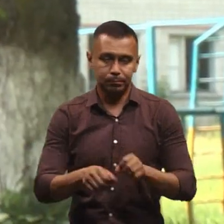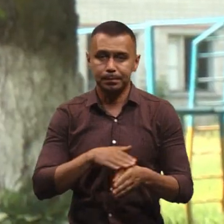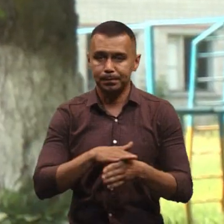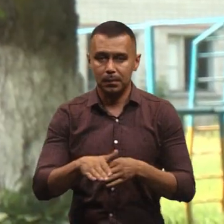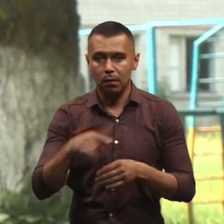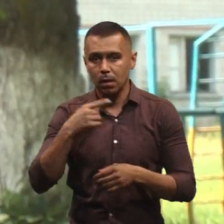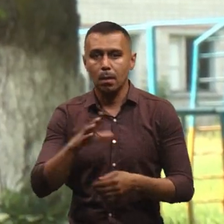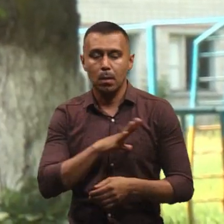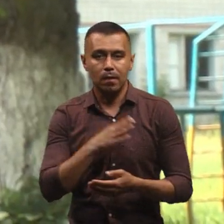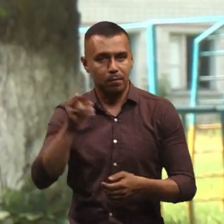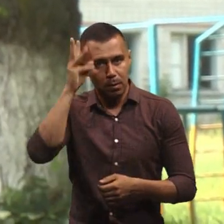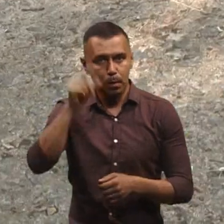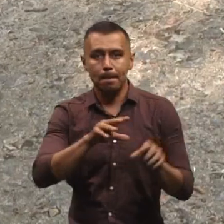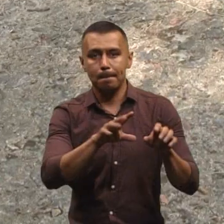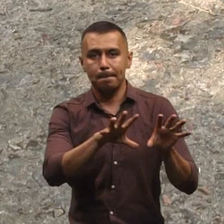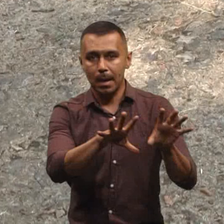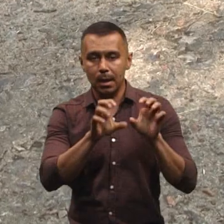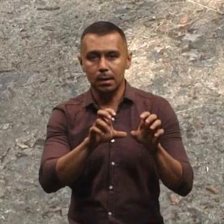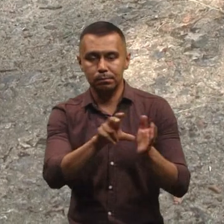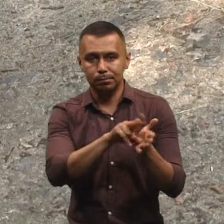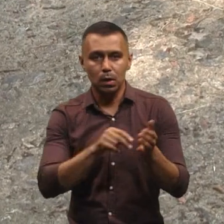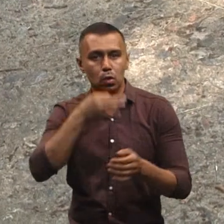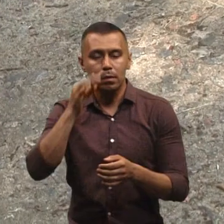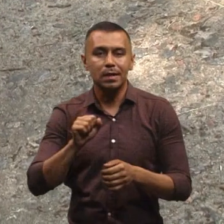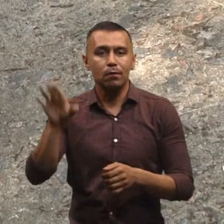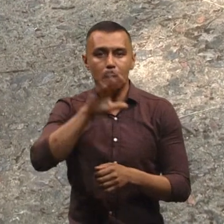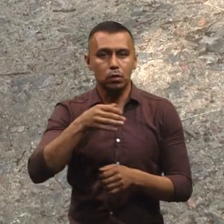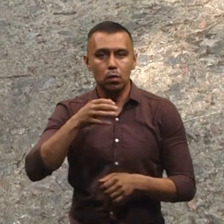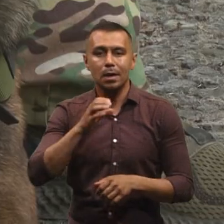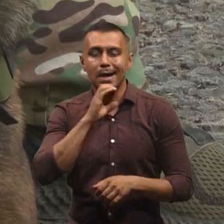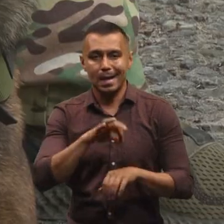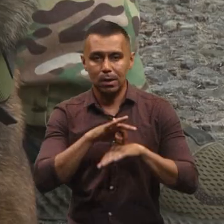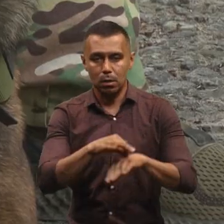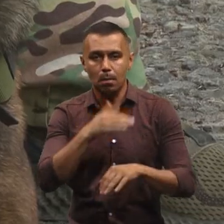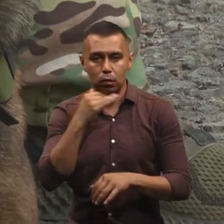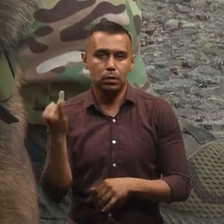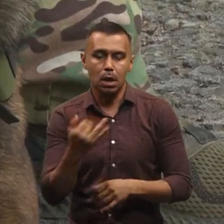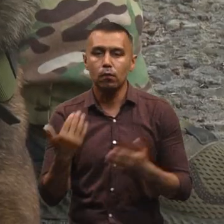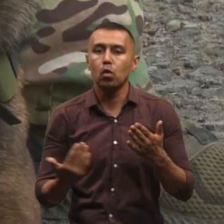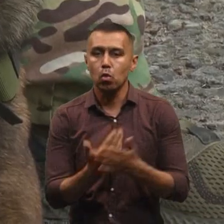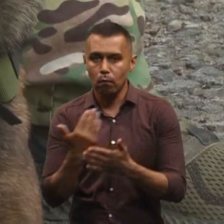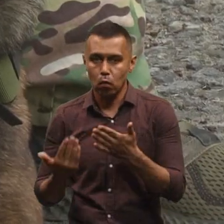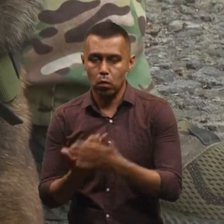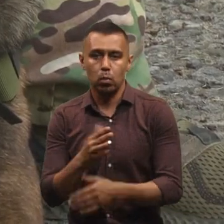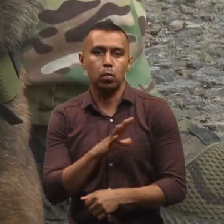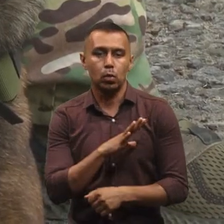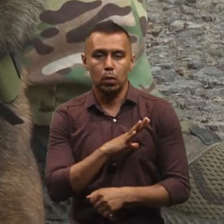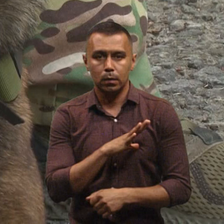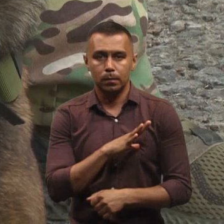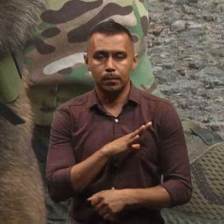слів, перебував у Хмельницькому, щоб перейняти досвід європейського кінолога. Багато цікавого, нового було